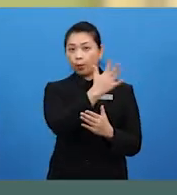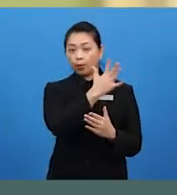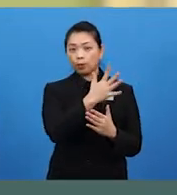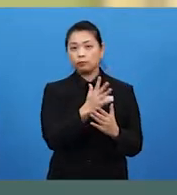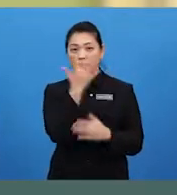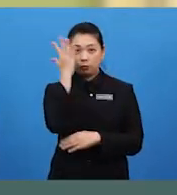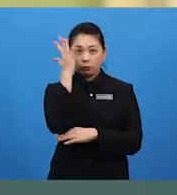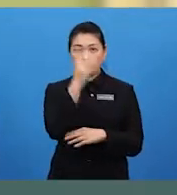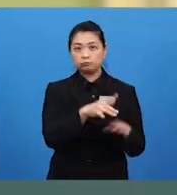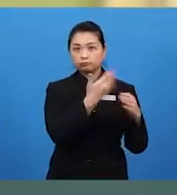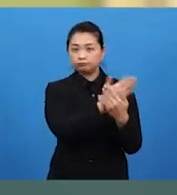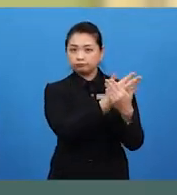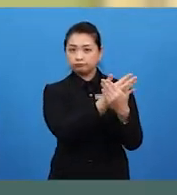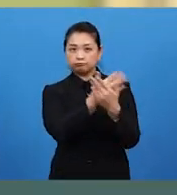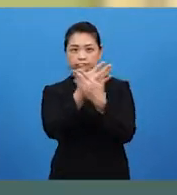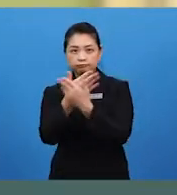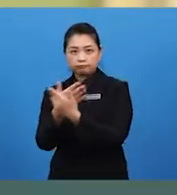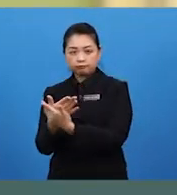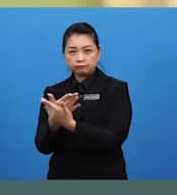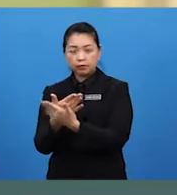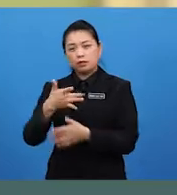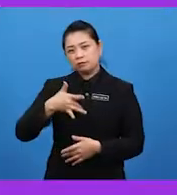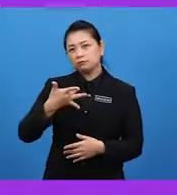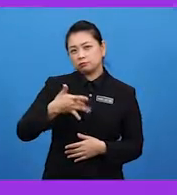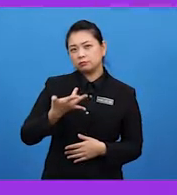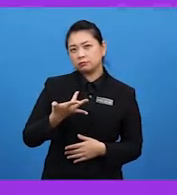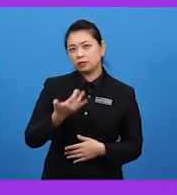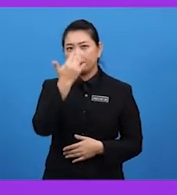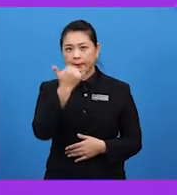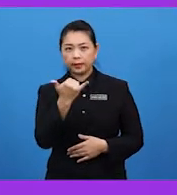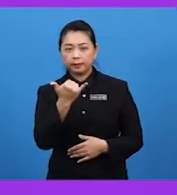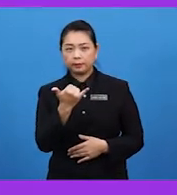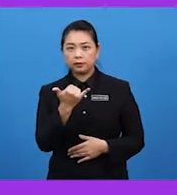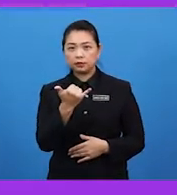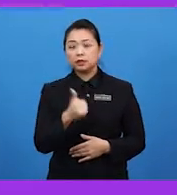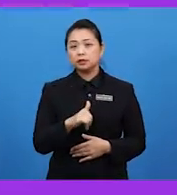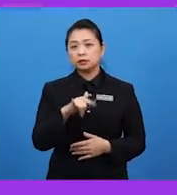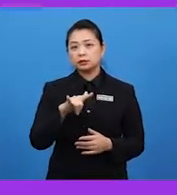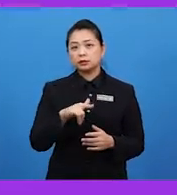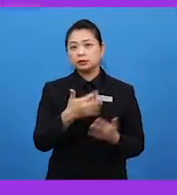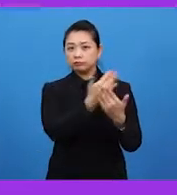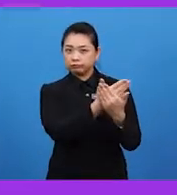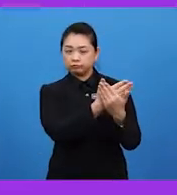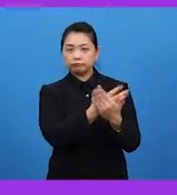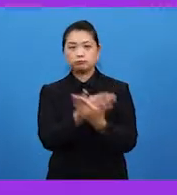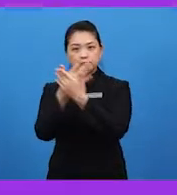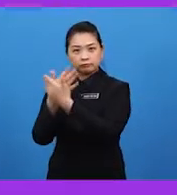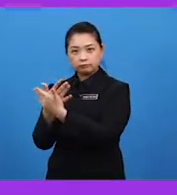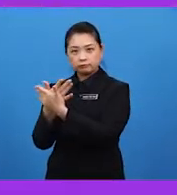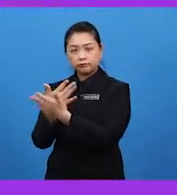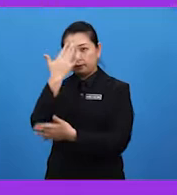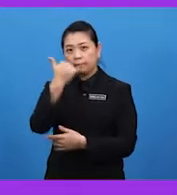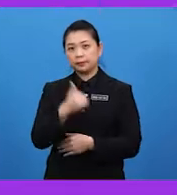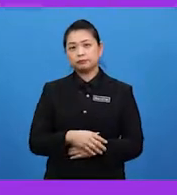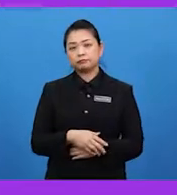satu pokok bunga yang lain. Agak-agak anda, mengapakah rama-rama ini terbang dari satu bunga ke bunga yang